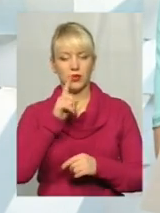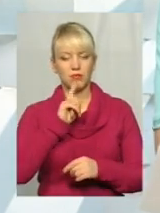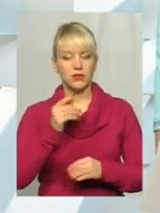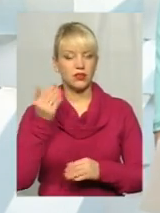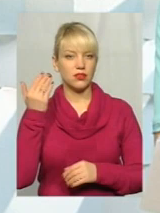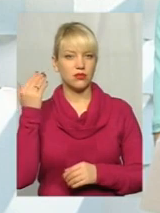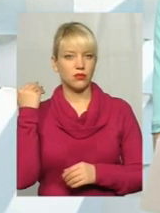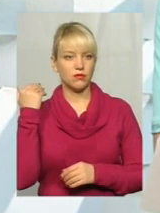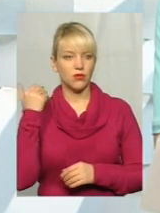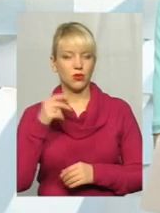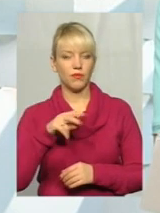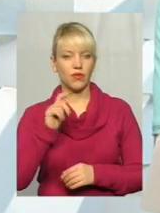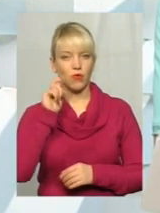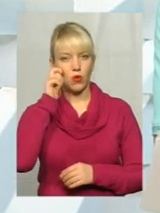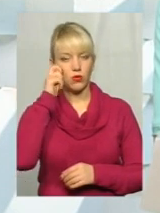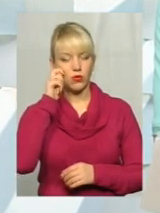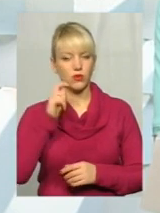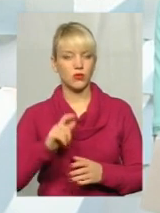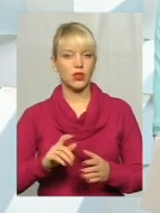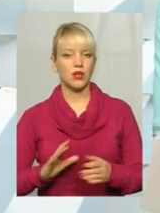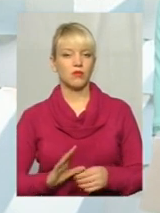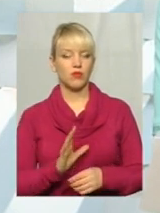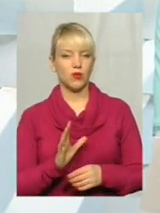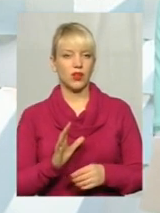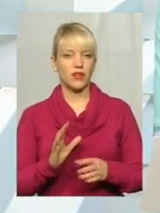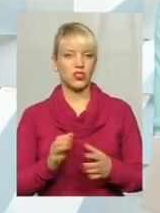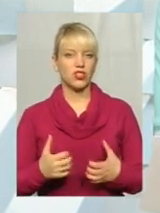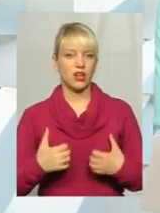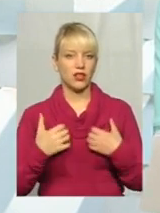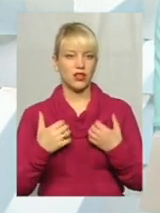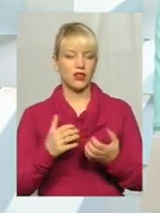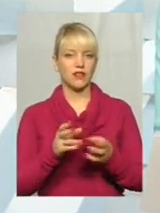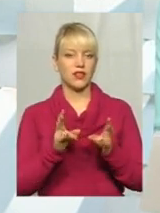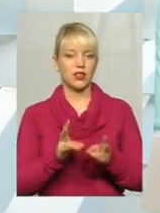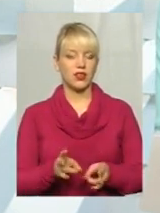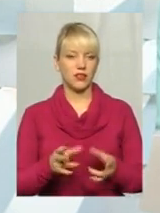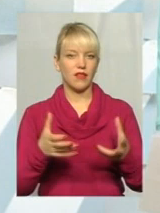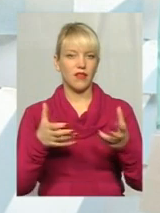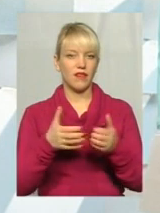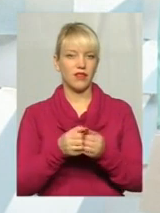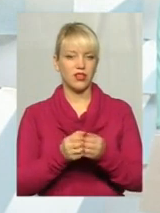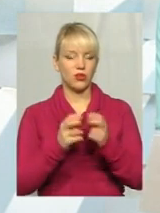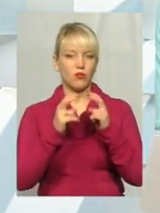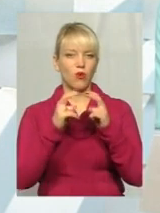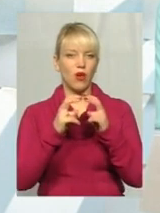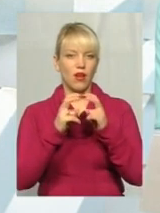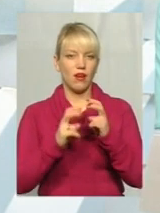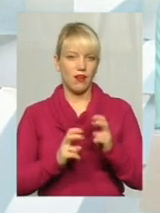в Луцьку сталася жахлива трагедія. В аварійному ліфті загинула жінка.